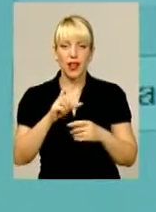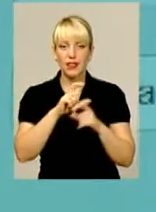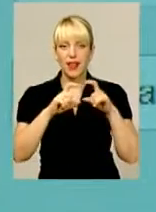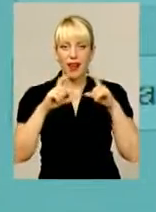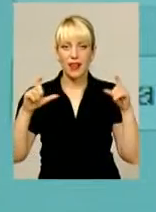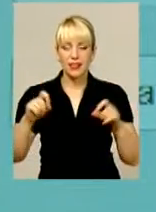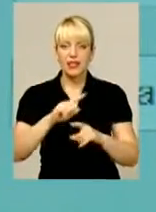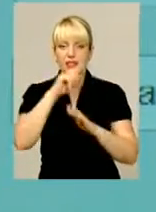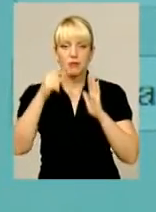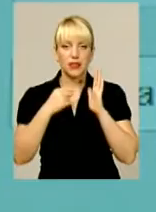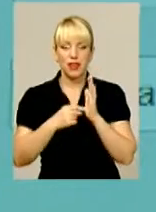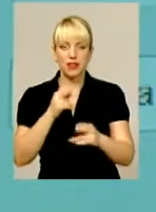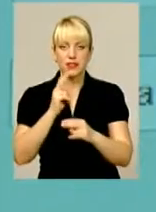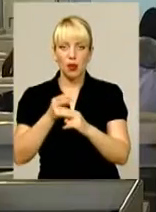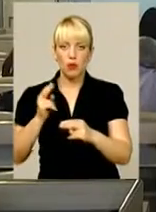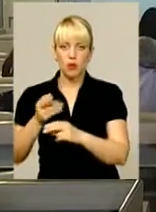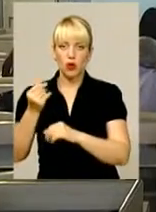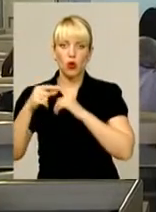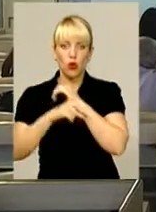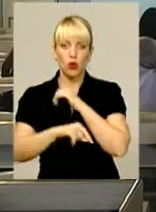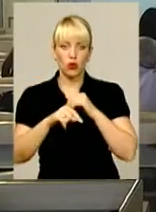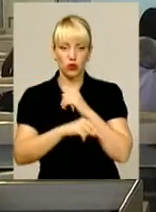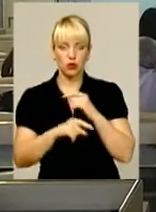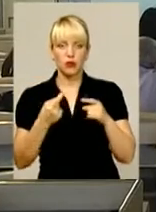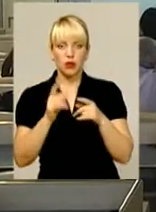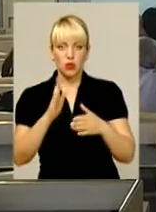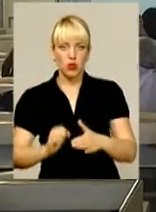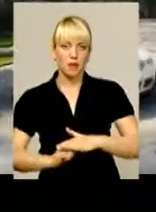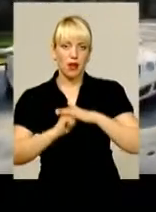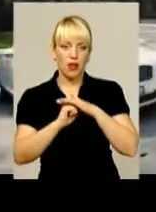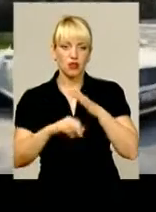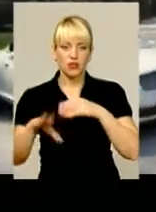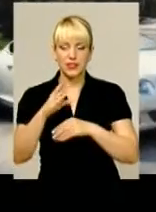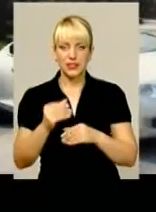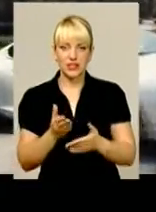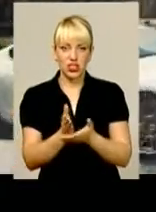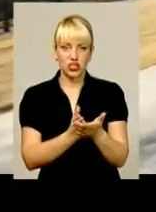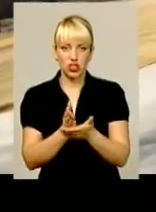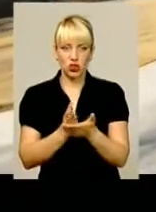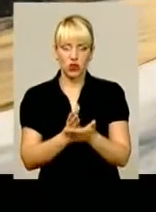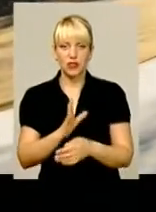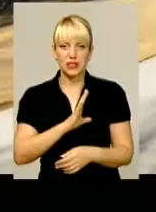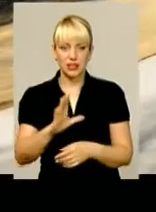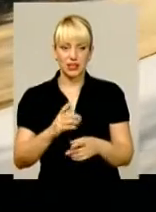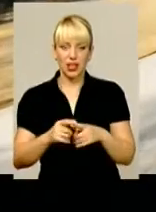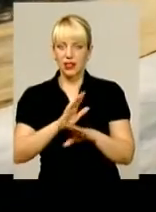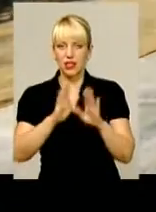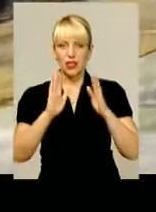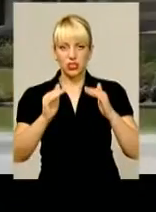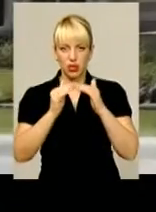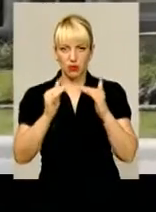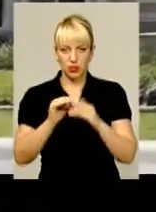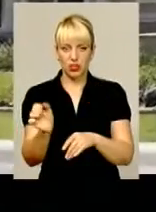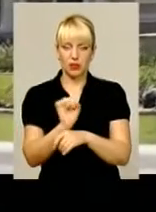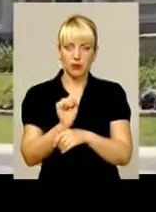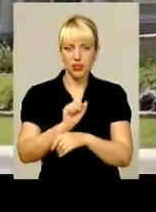котрий і стане першою онлайн-базою усіх чиновницьких статків. Не лише будинки, зарплати та автівки. Вперше